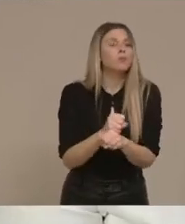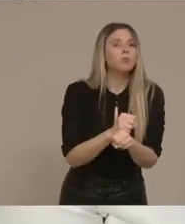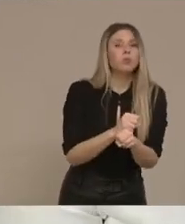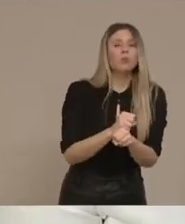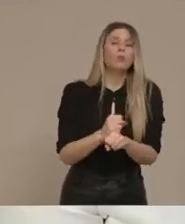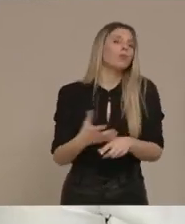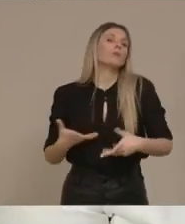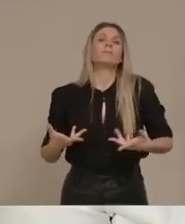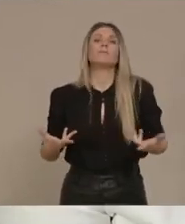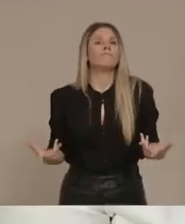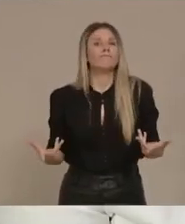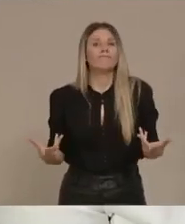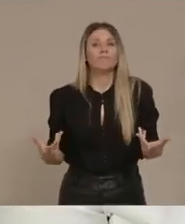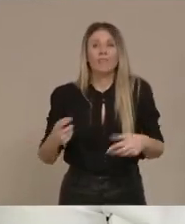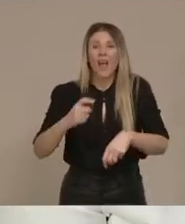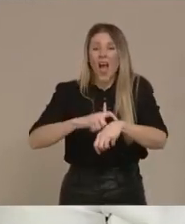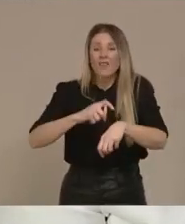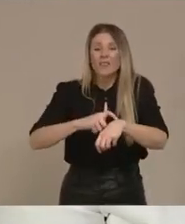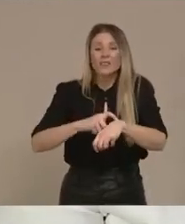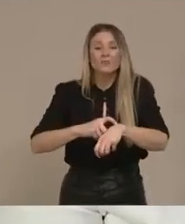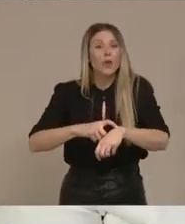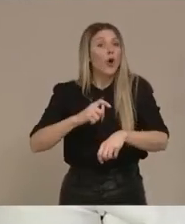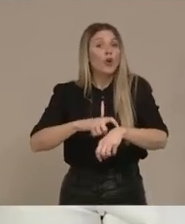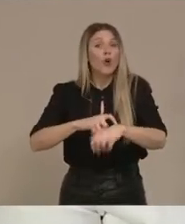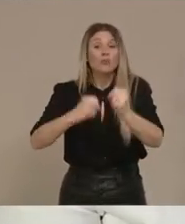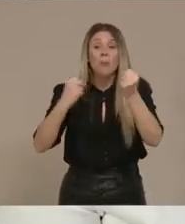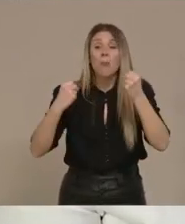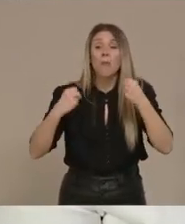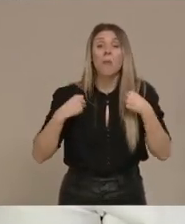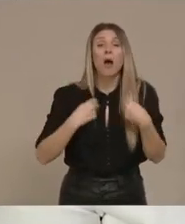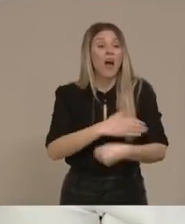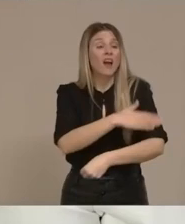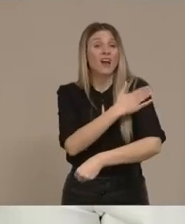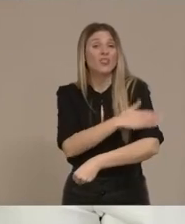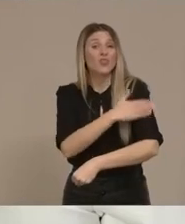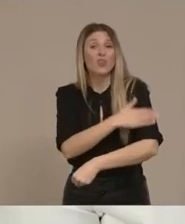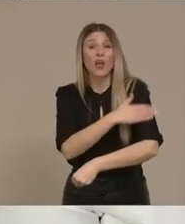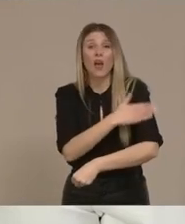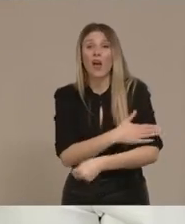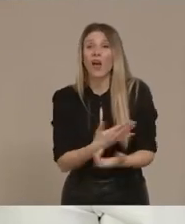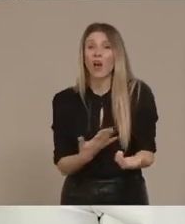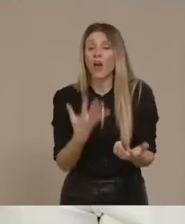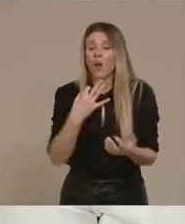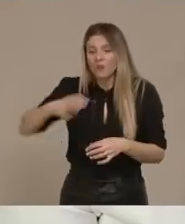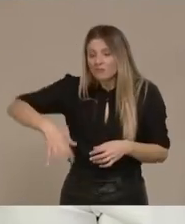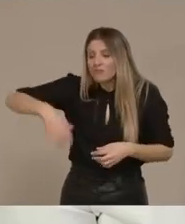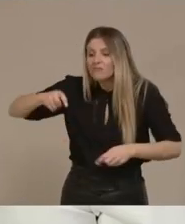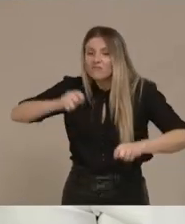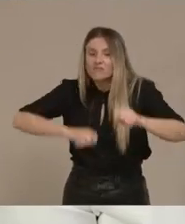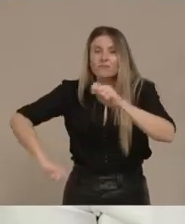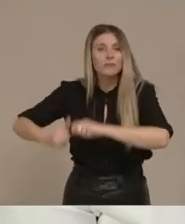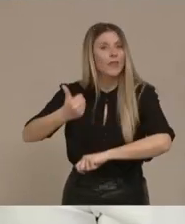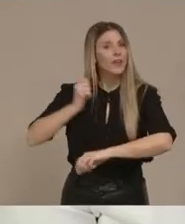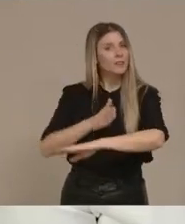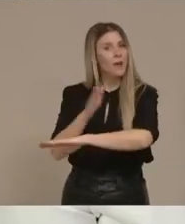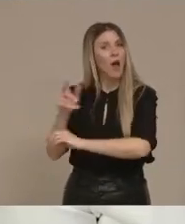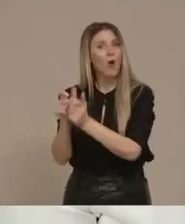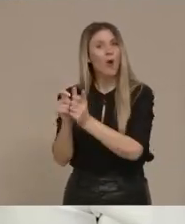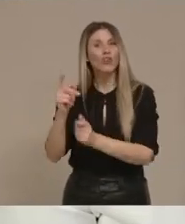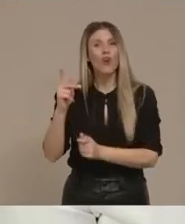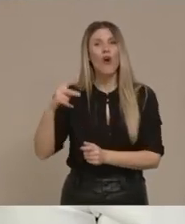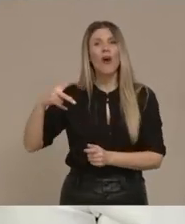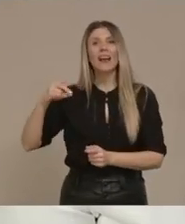πολύτιμο χρόνο, πολύτιμα χρόνια ουσιαστικά από τις καθιστήσεις των μεγάλων έργων υποδομής Χθες πήγατε στην κλεισούρα,